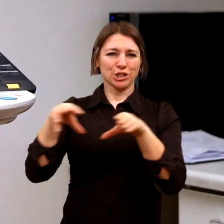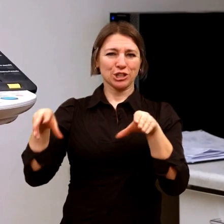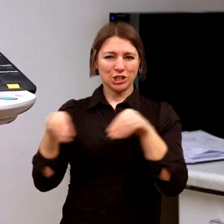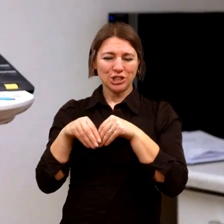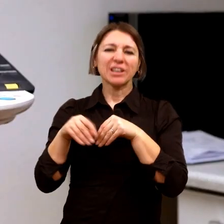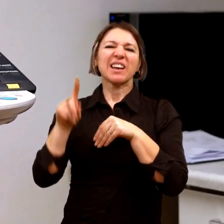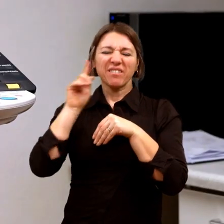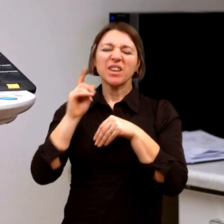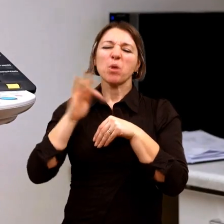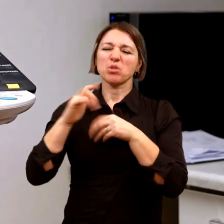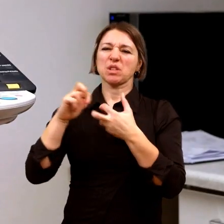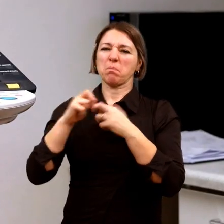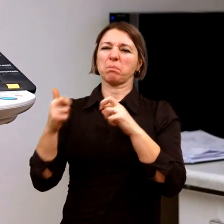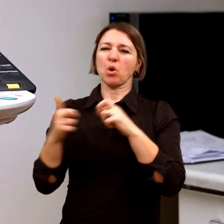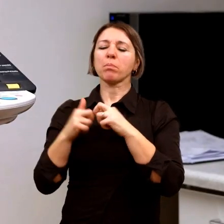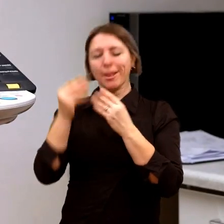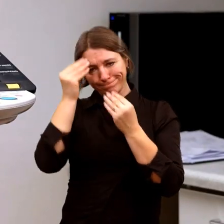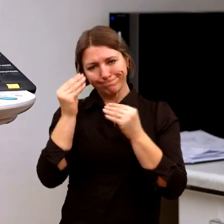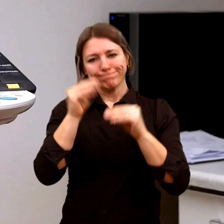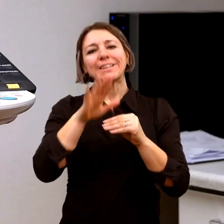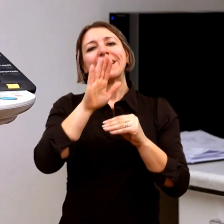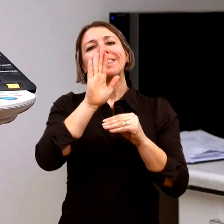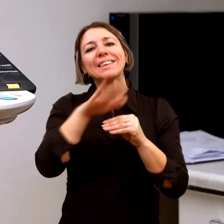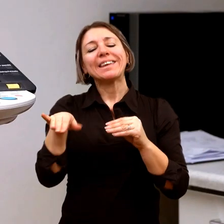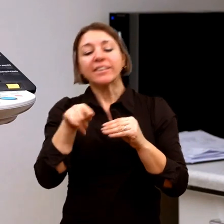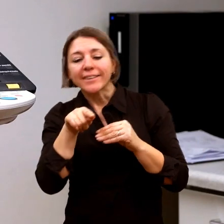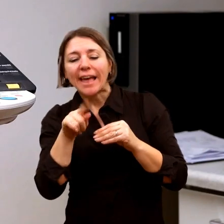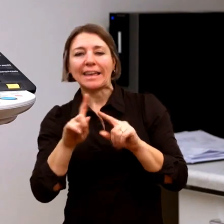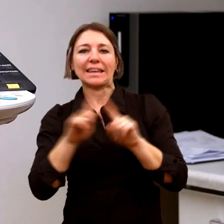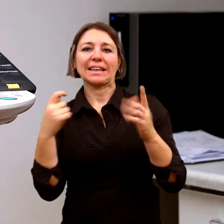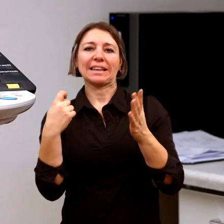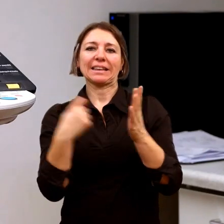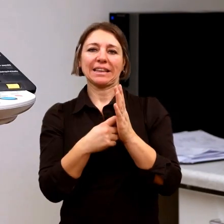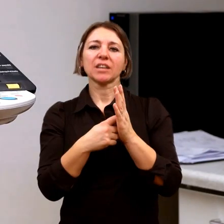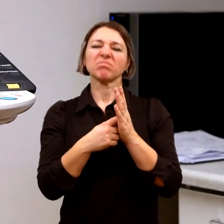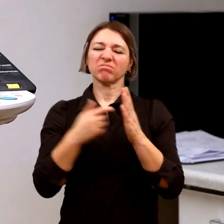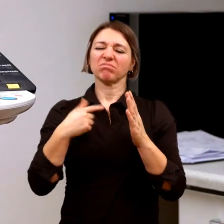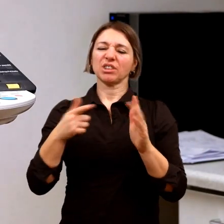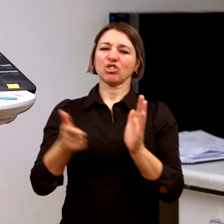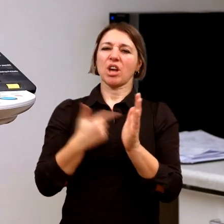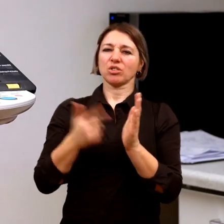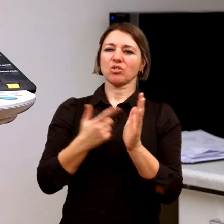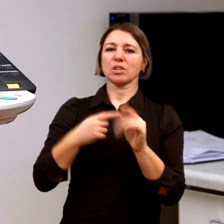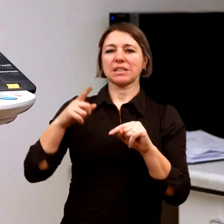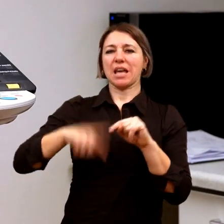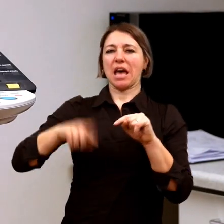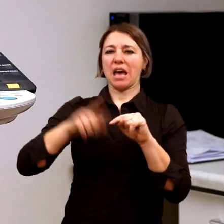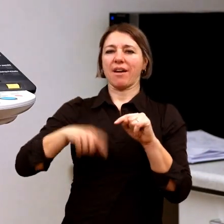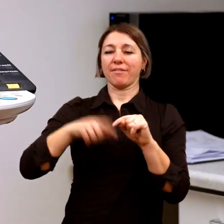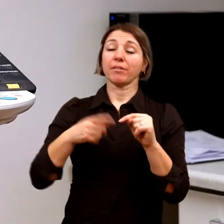akceptují. Moje zkušenosti, a je to možná dané klientelou, se kterou se setkávám, tak